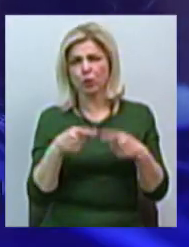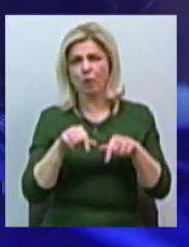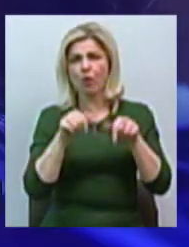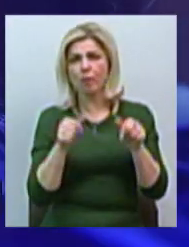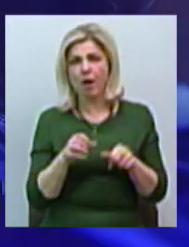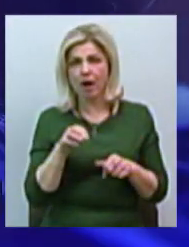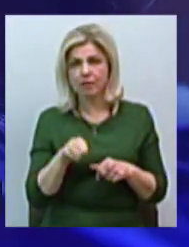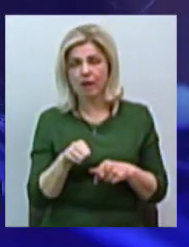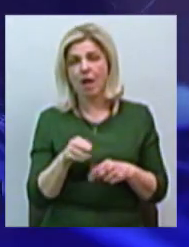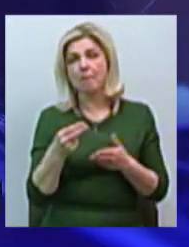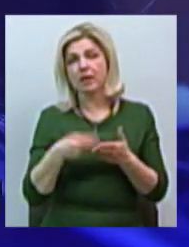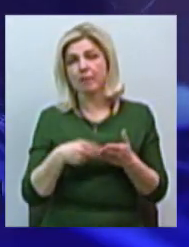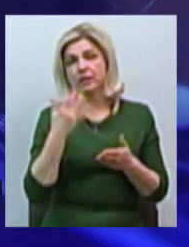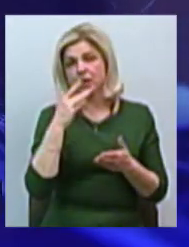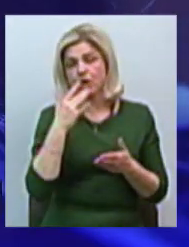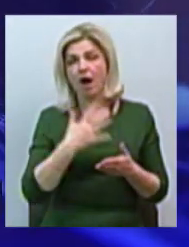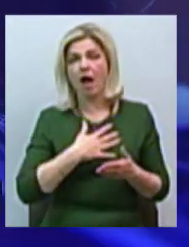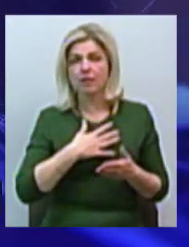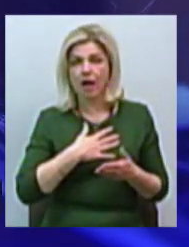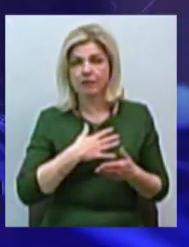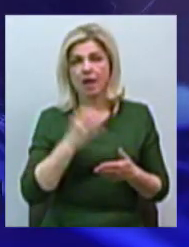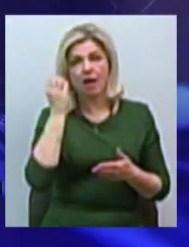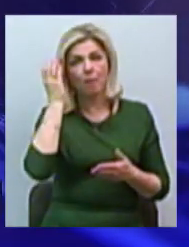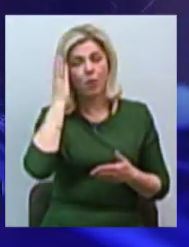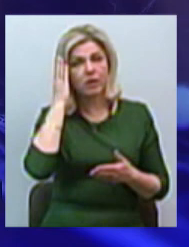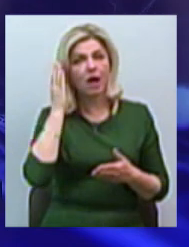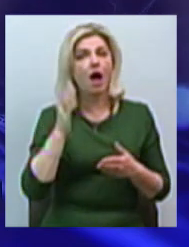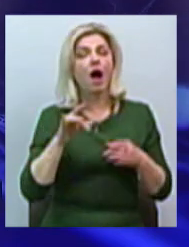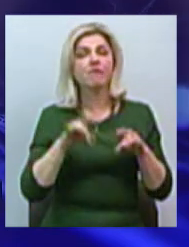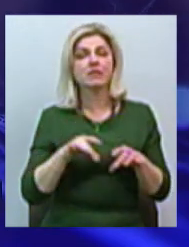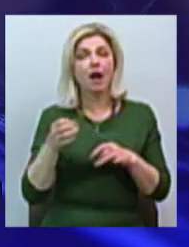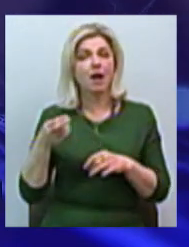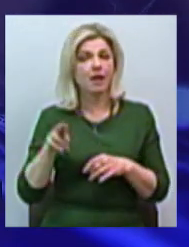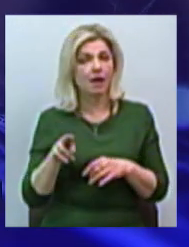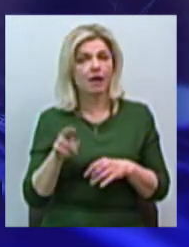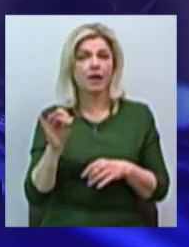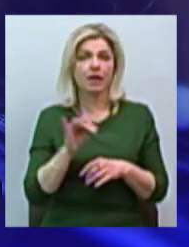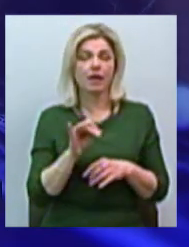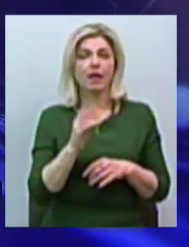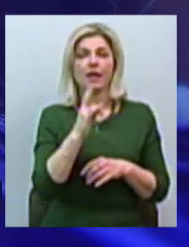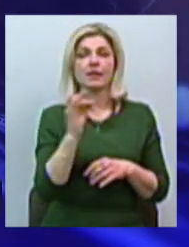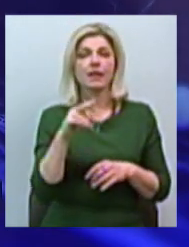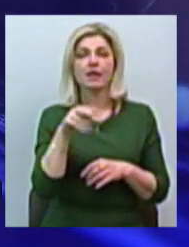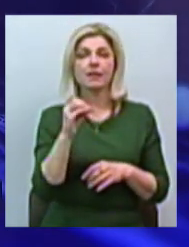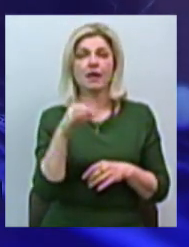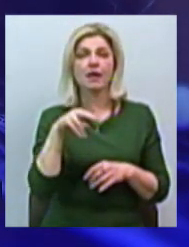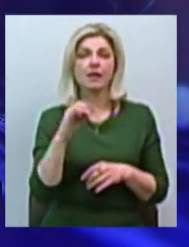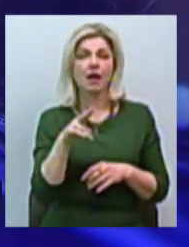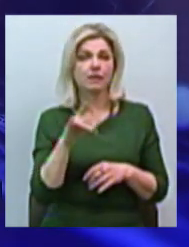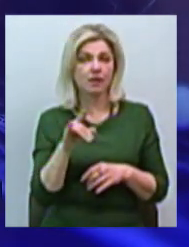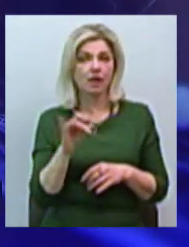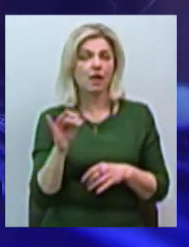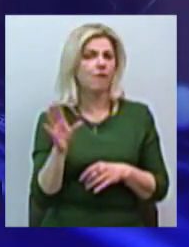Але вони підписані США, Канаді, Японії, Австралії, Нідерланди. Тобто це достатньо все